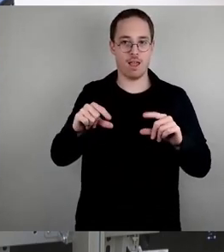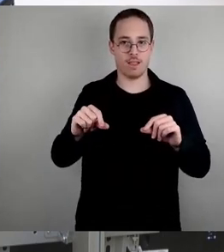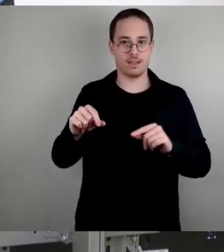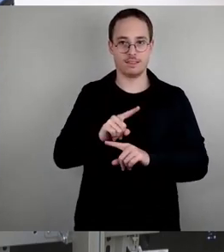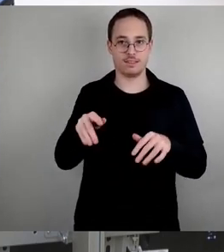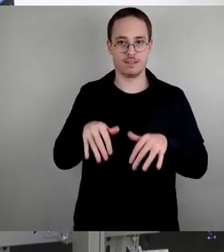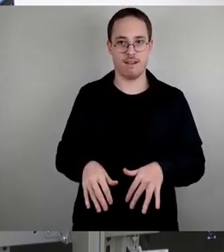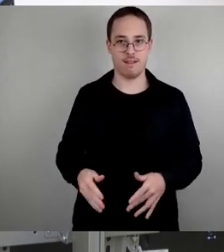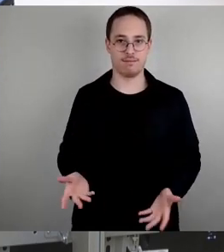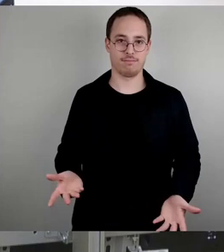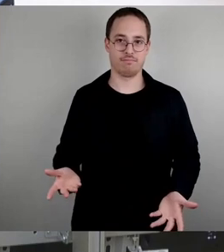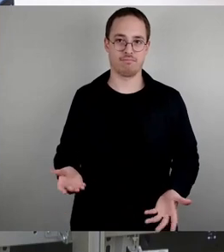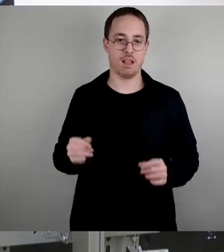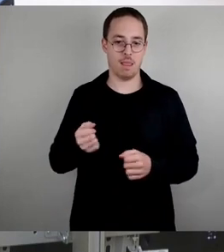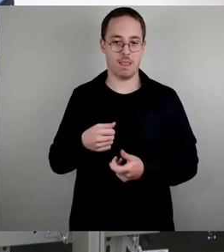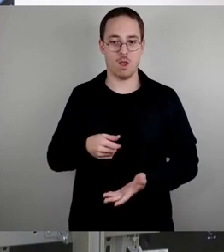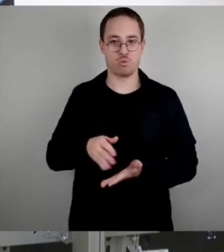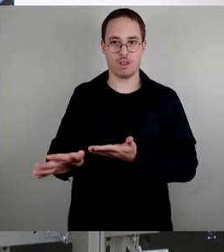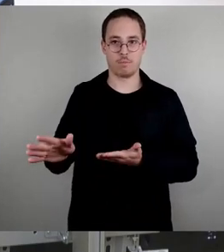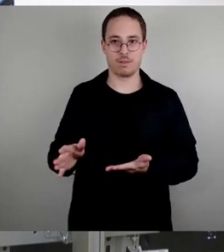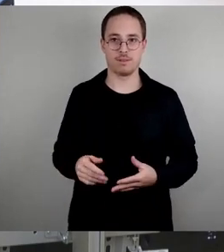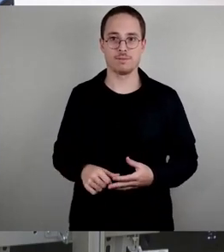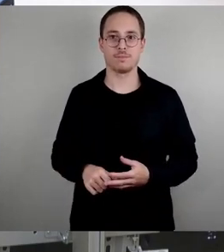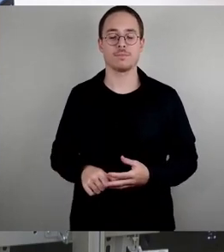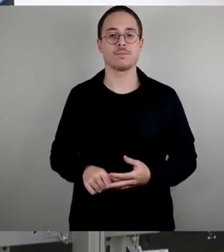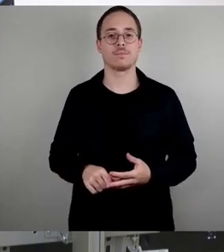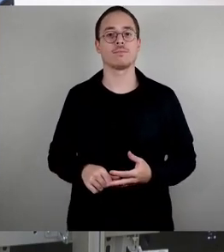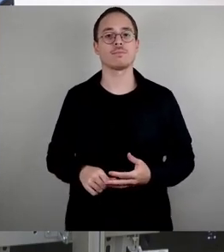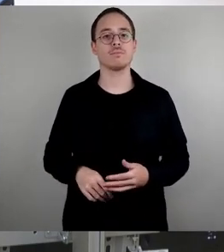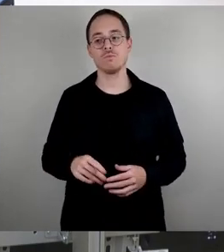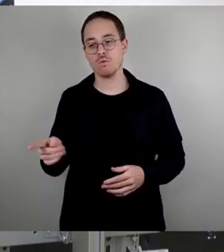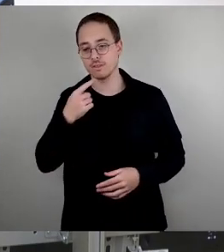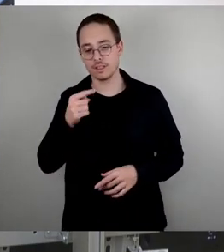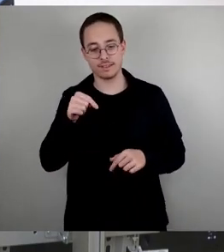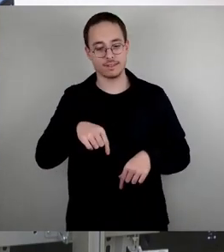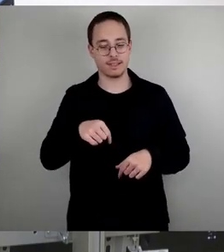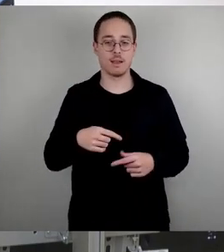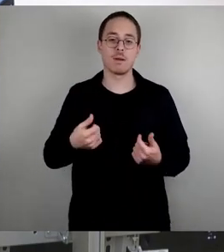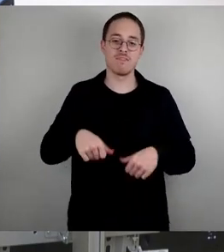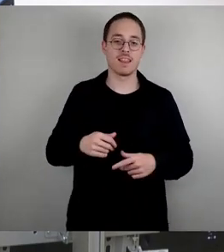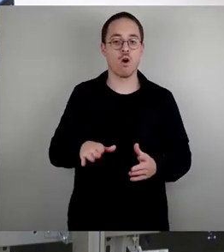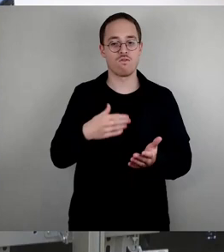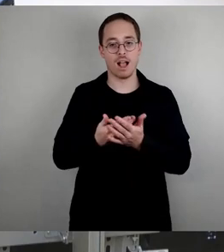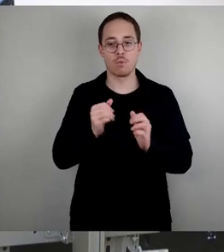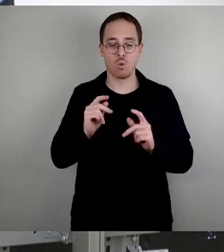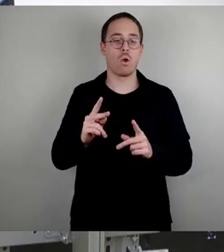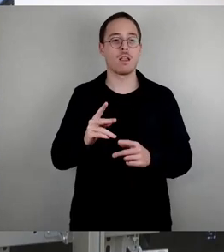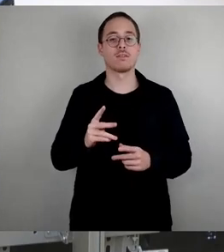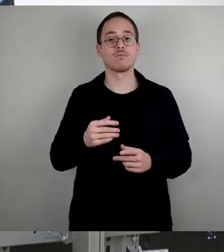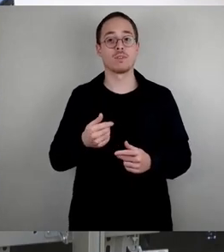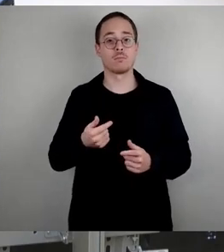es geht darum, dass wir hier Pflichtaufgaben haben. Pflichtaufgaben nach Weisung. Ja, meine Güte, das sind Pflichtaufgaben nach Weisung, keine